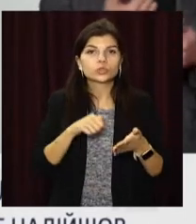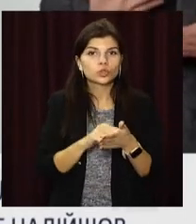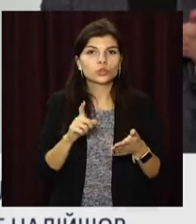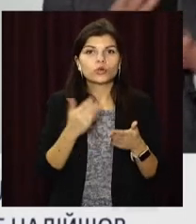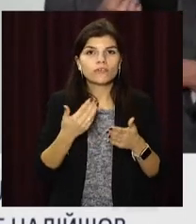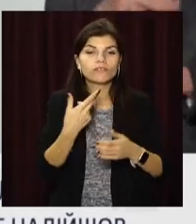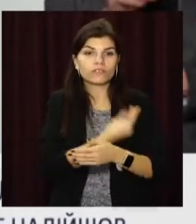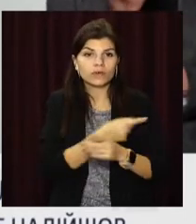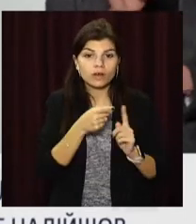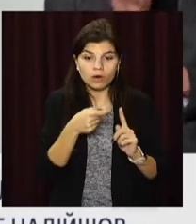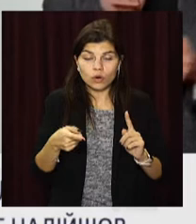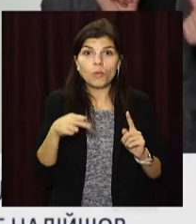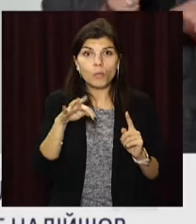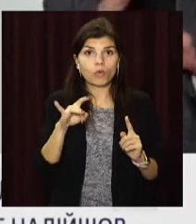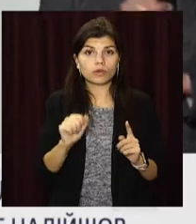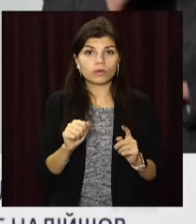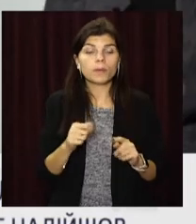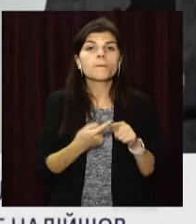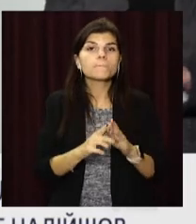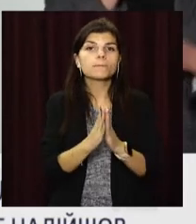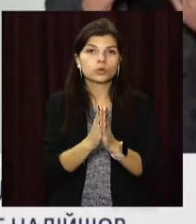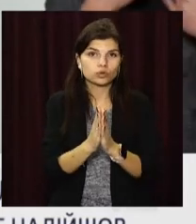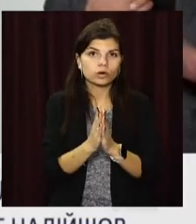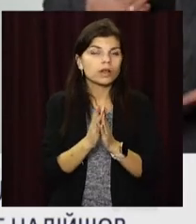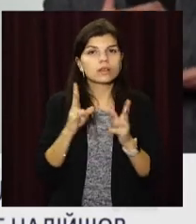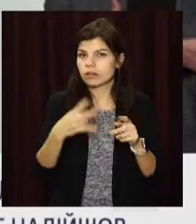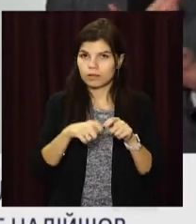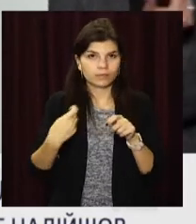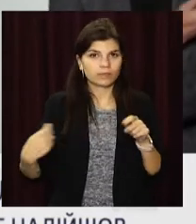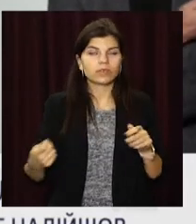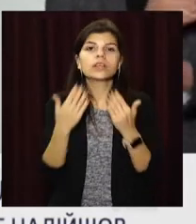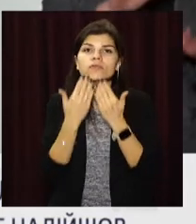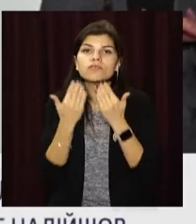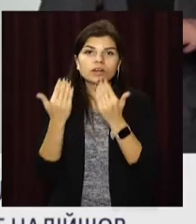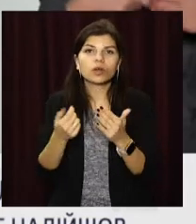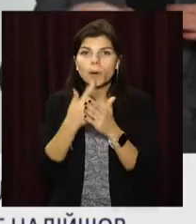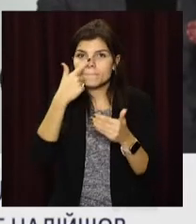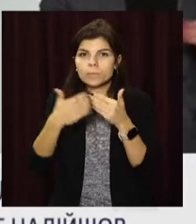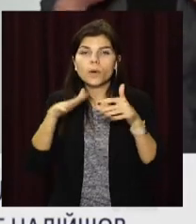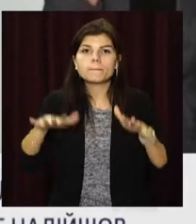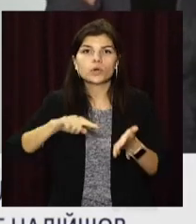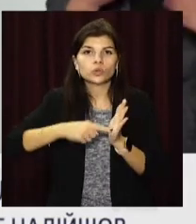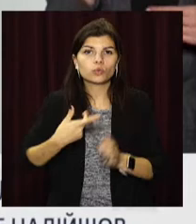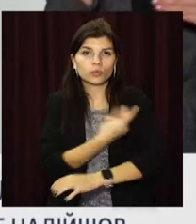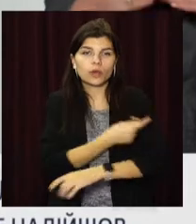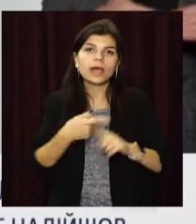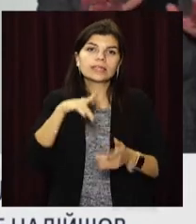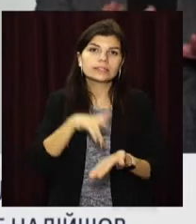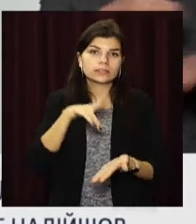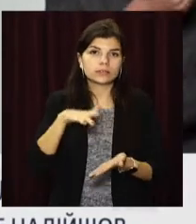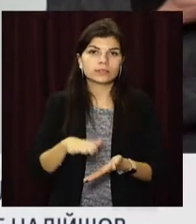час її ведення вже надійшов. Тому прошу, не зволікайте та зверніться у найближчий пункт щеплення чи центр